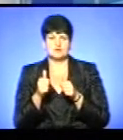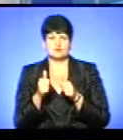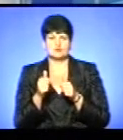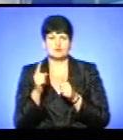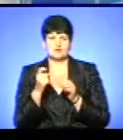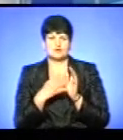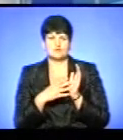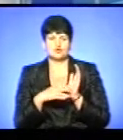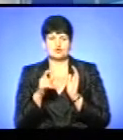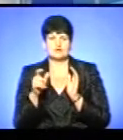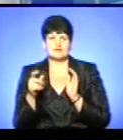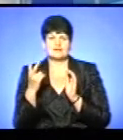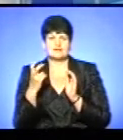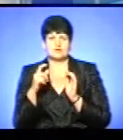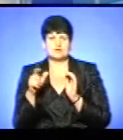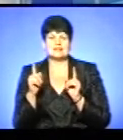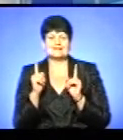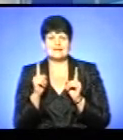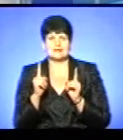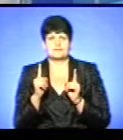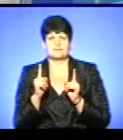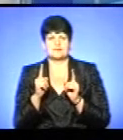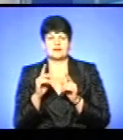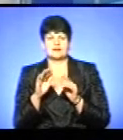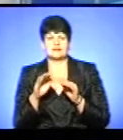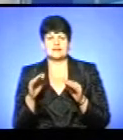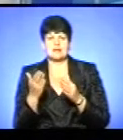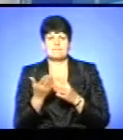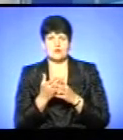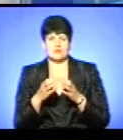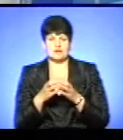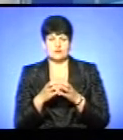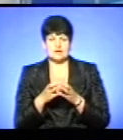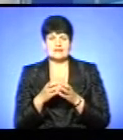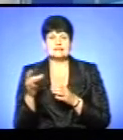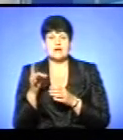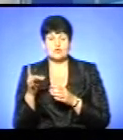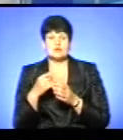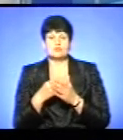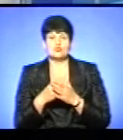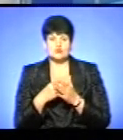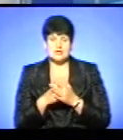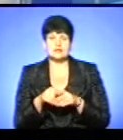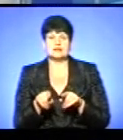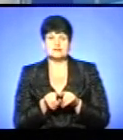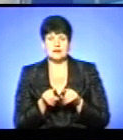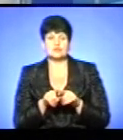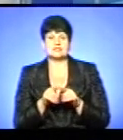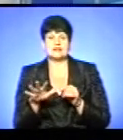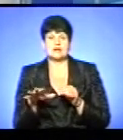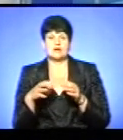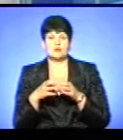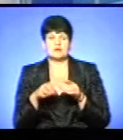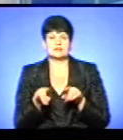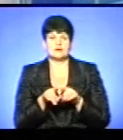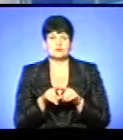190 чоловік, майже 200 чоловік – це будуть сути діти в пільгових категорій за кошти обласного бюджету. Крім того, за районні бюджети або бюджети об'єдні територіальних громад, також